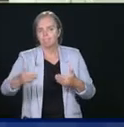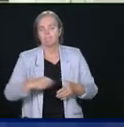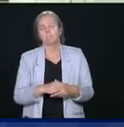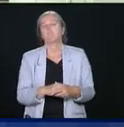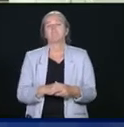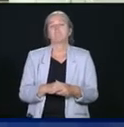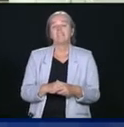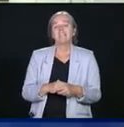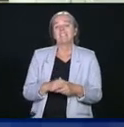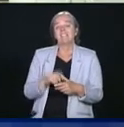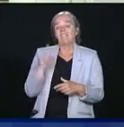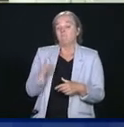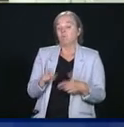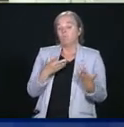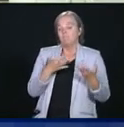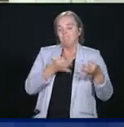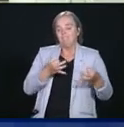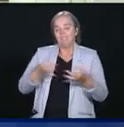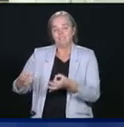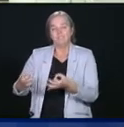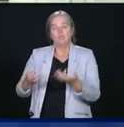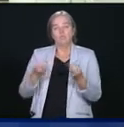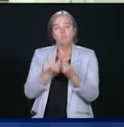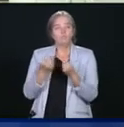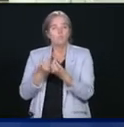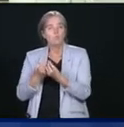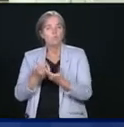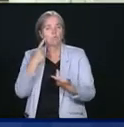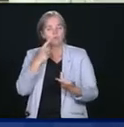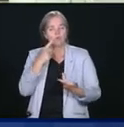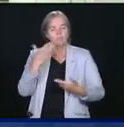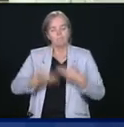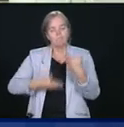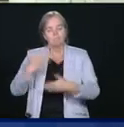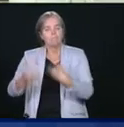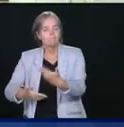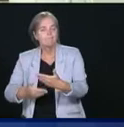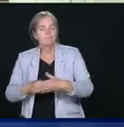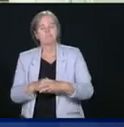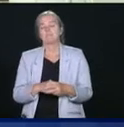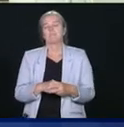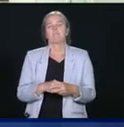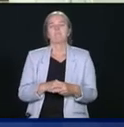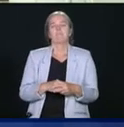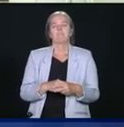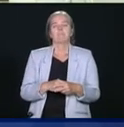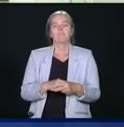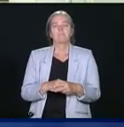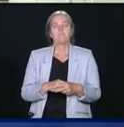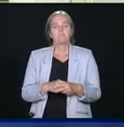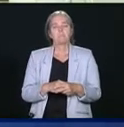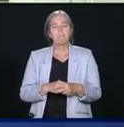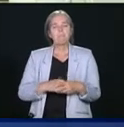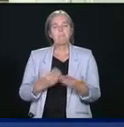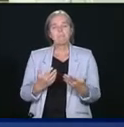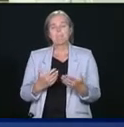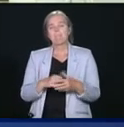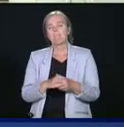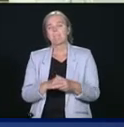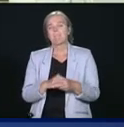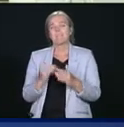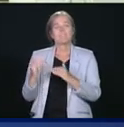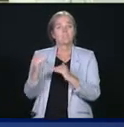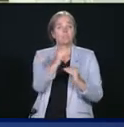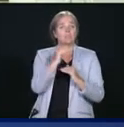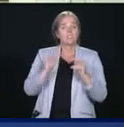qui nous obligeront à agir ensemble. Et comme je l'ai déjà dit auparavant, pour assurer la sécurité des Canadiens, pour donner aux entreprises